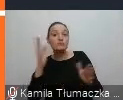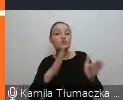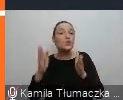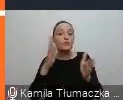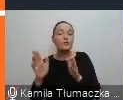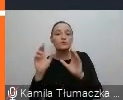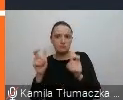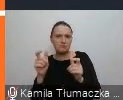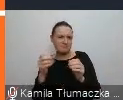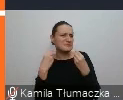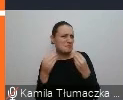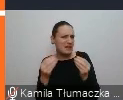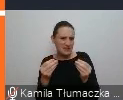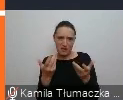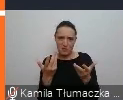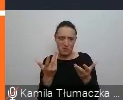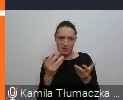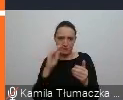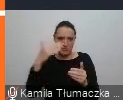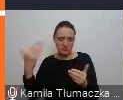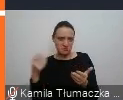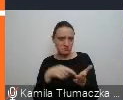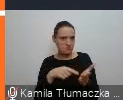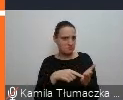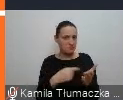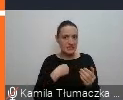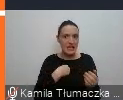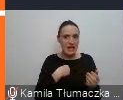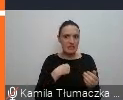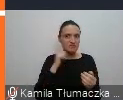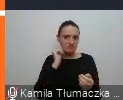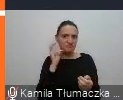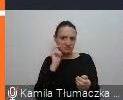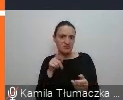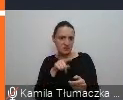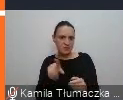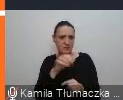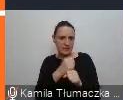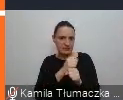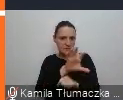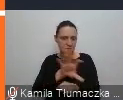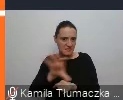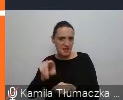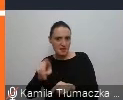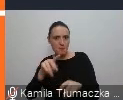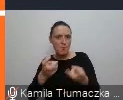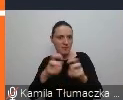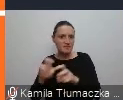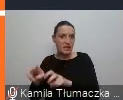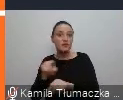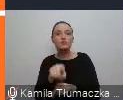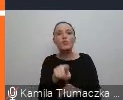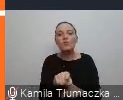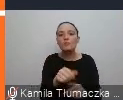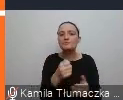naprawdę wspaniały produkt. Ja na bieżąco jestem przy pracy, jak to powstaje i to jest rzecz,